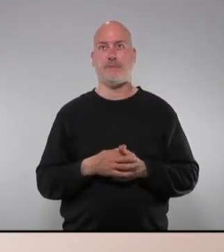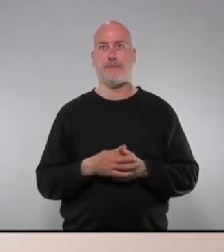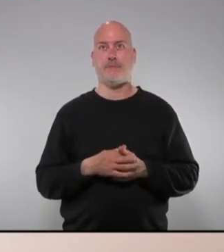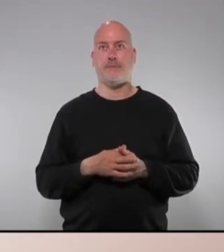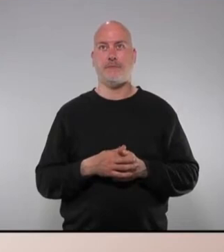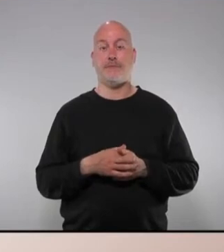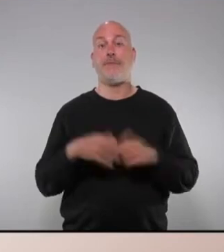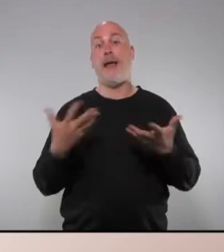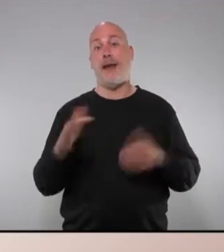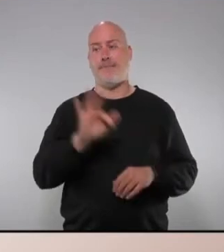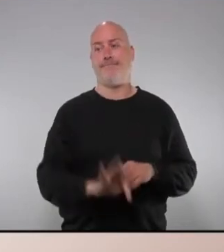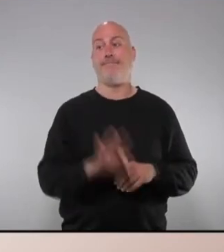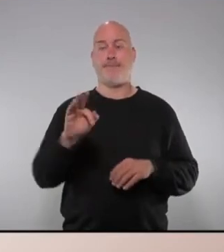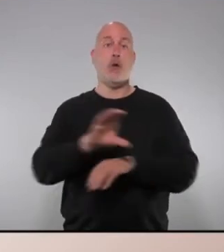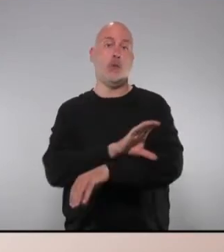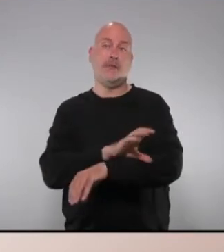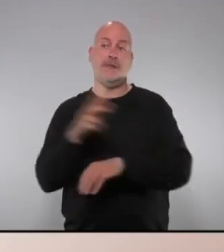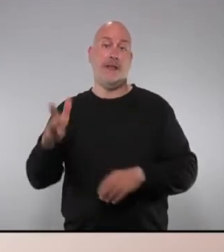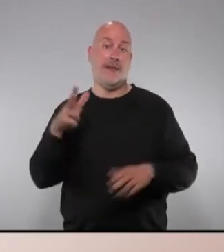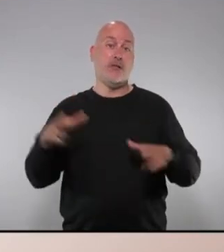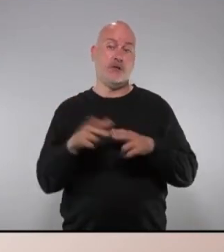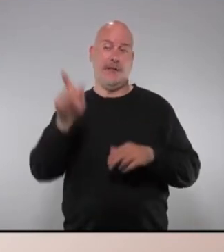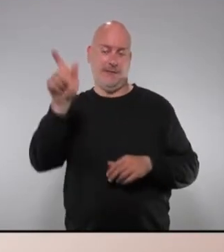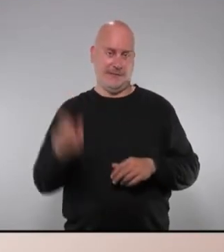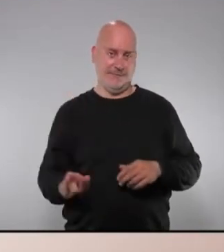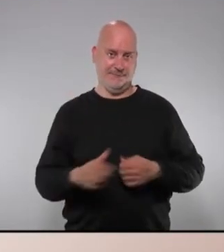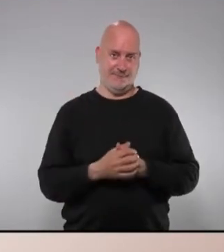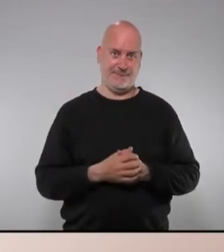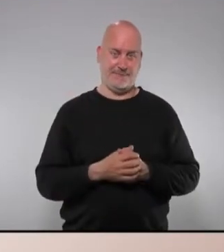Té la paraula la consellera de Drets Social senyora Violant Cervera